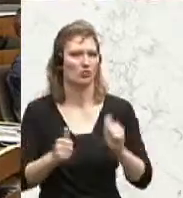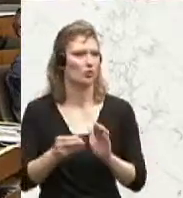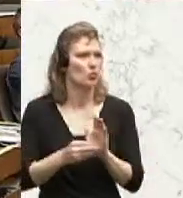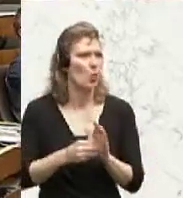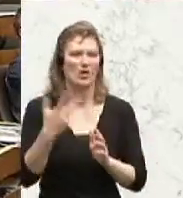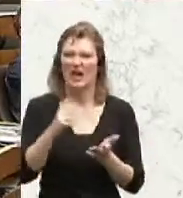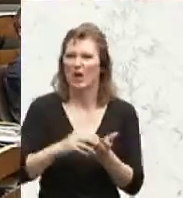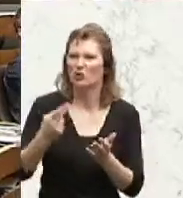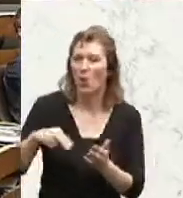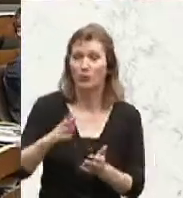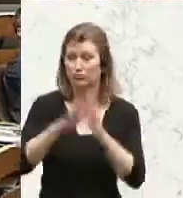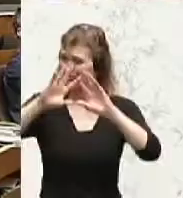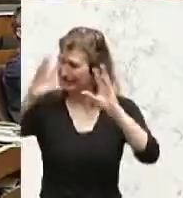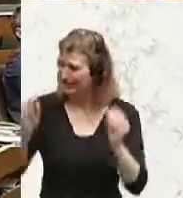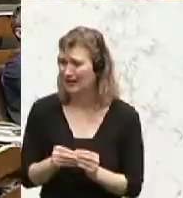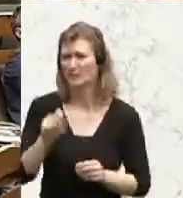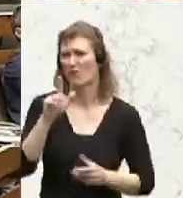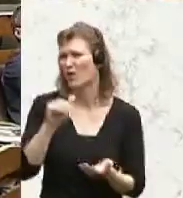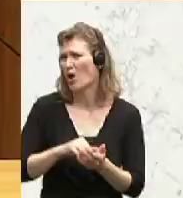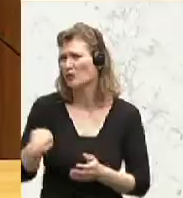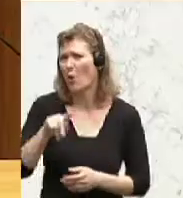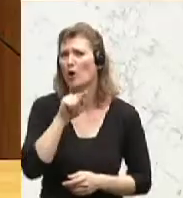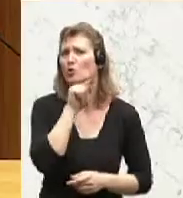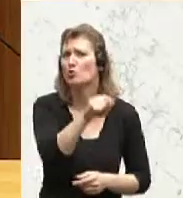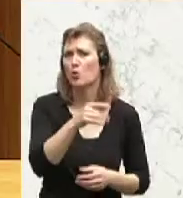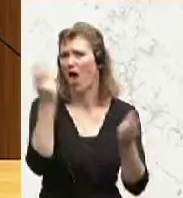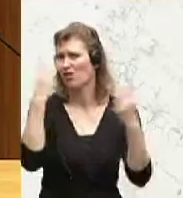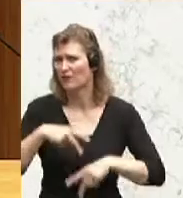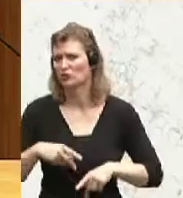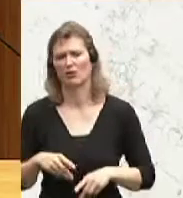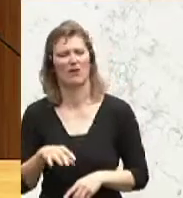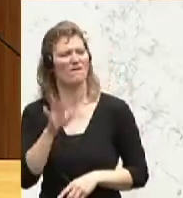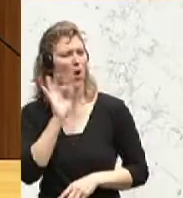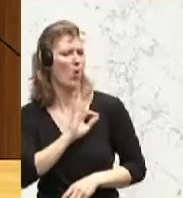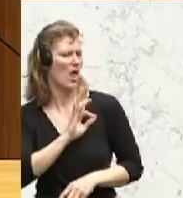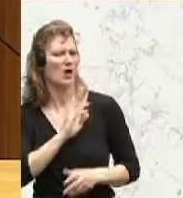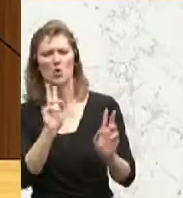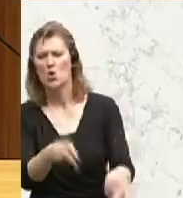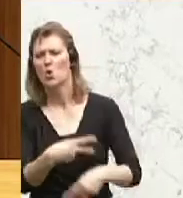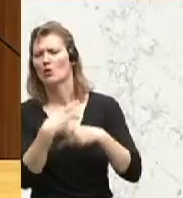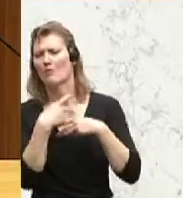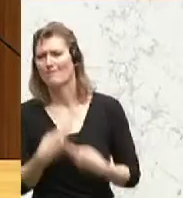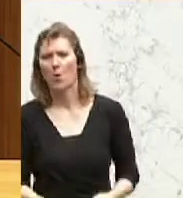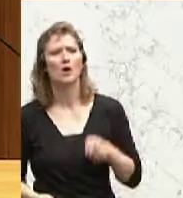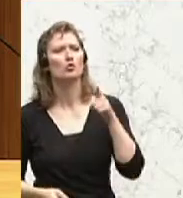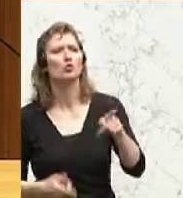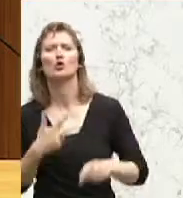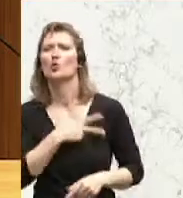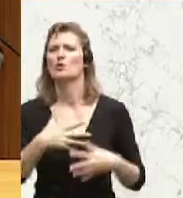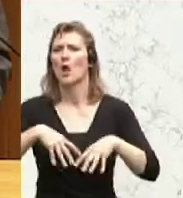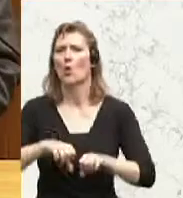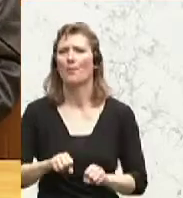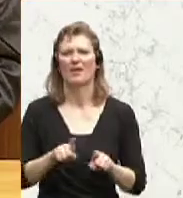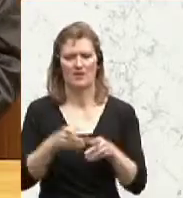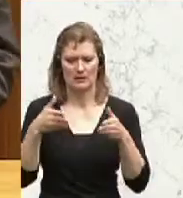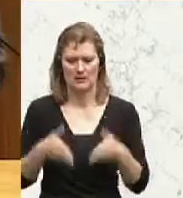wo wir dann bei 12.000 Euro sind, Frau Kollegin Schwentner. Das ist untragbar, wie Sie hier Ihre soziale Kompetenz zu Grage getragen